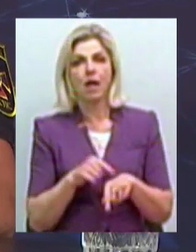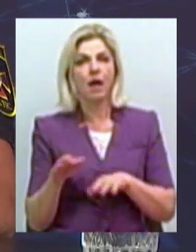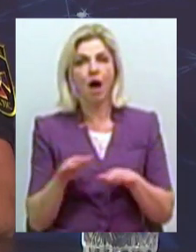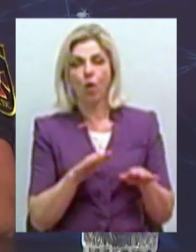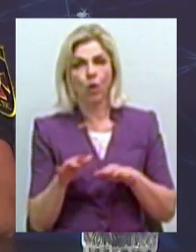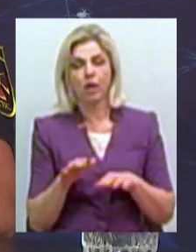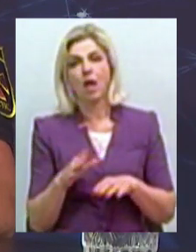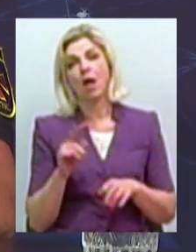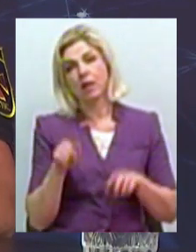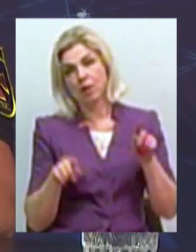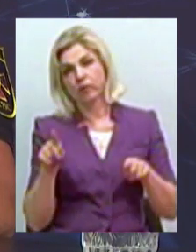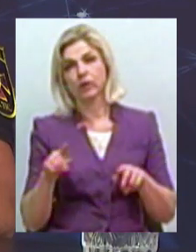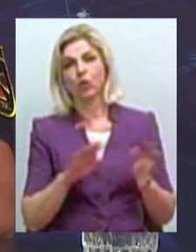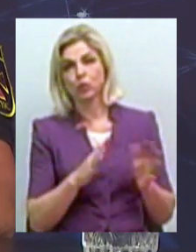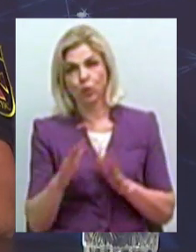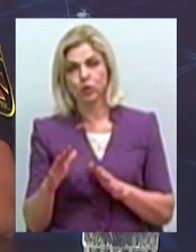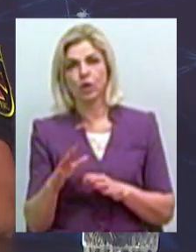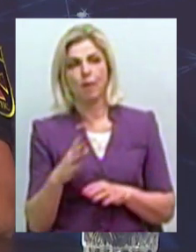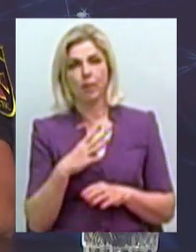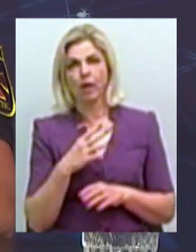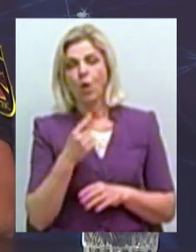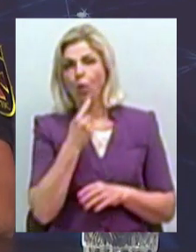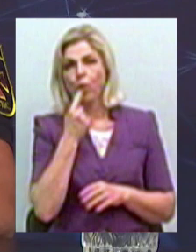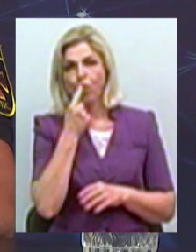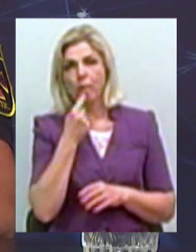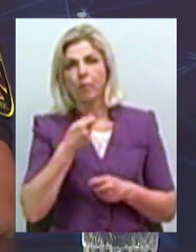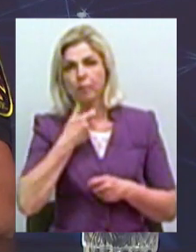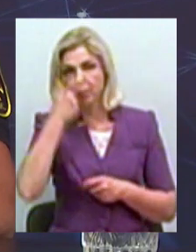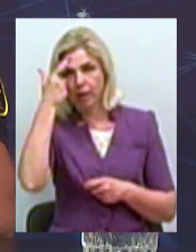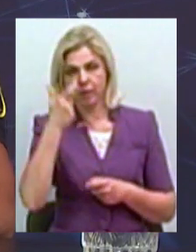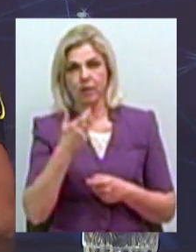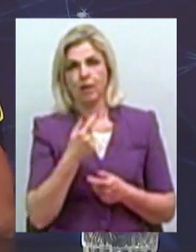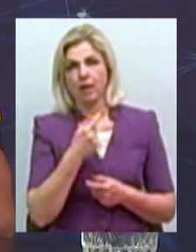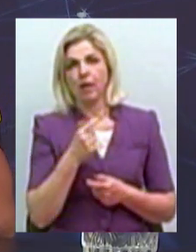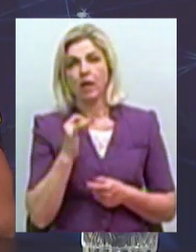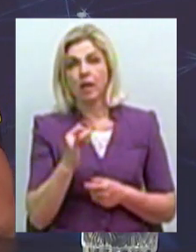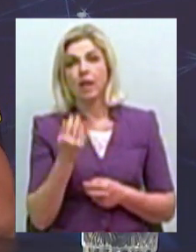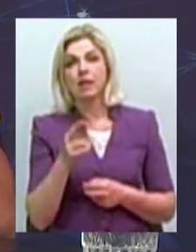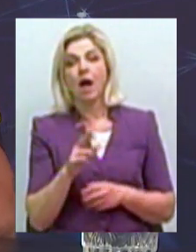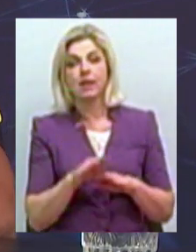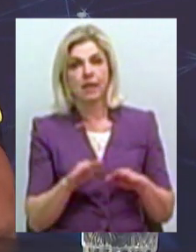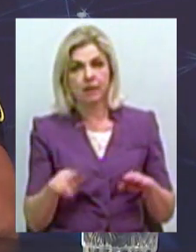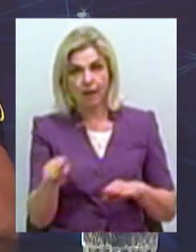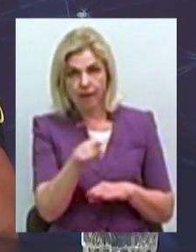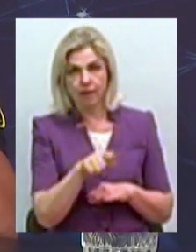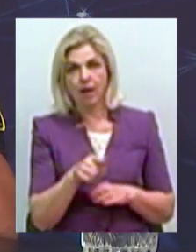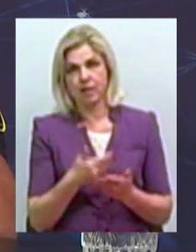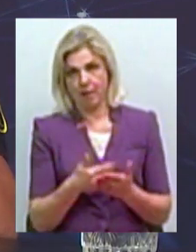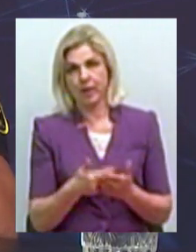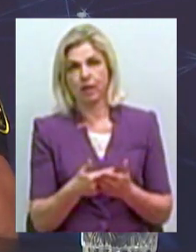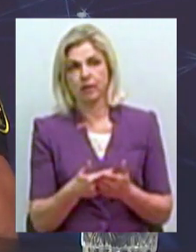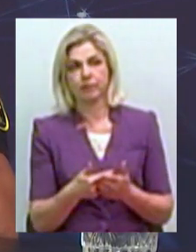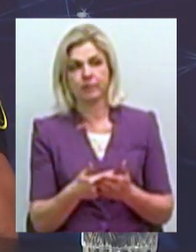поодинокі випадки, але яскраві. Білі ли губи, було біле обличчя. Тобто для них, наприклад,